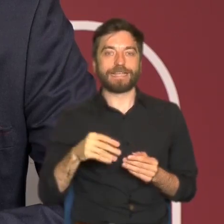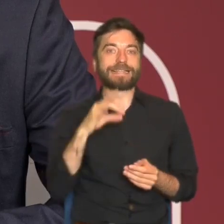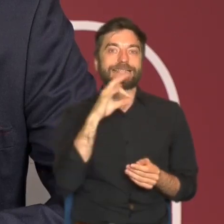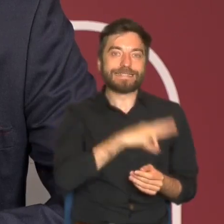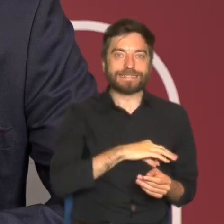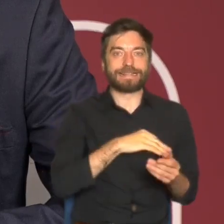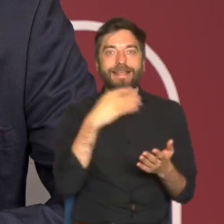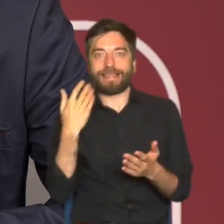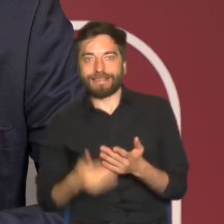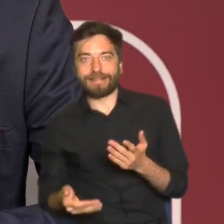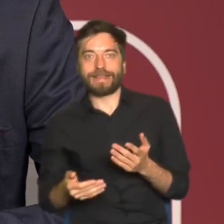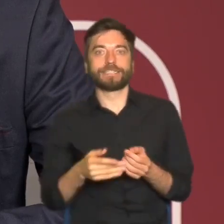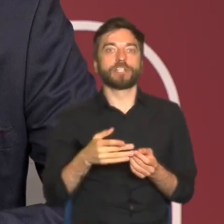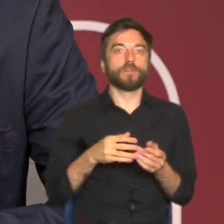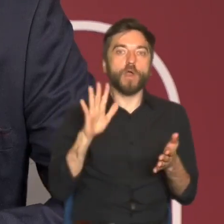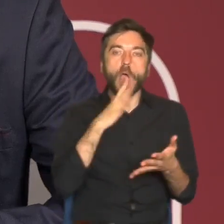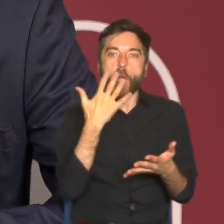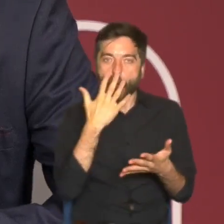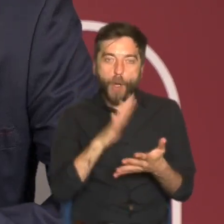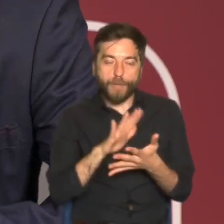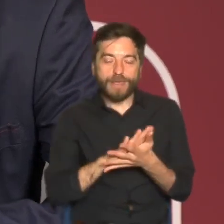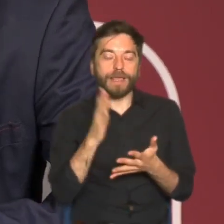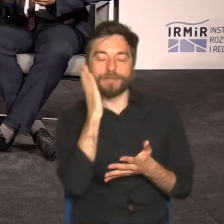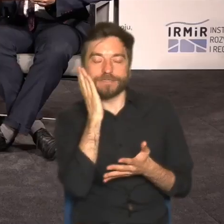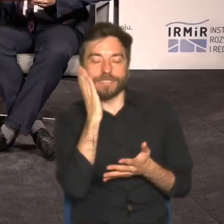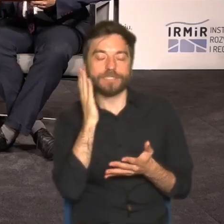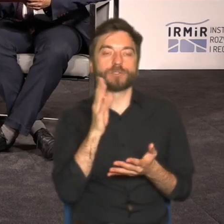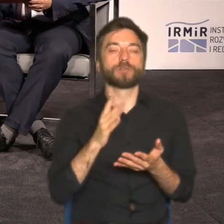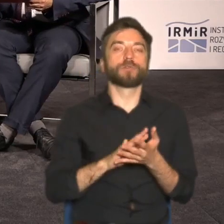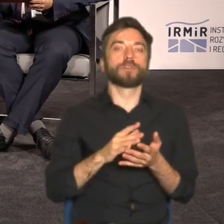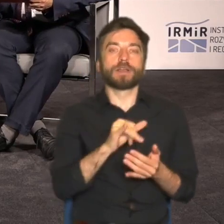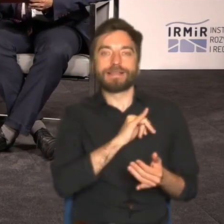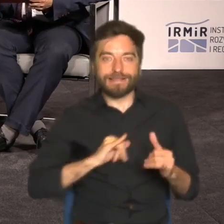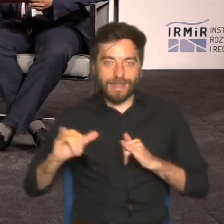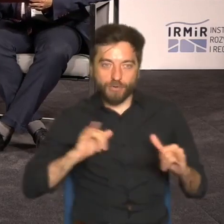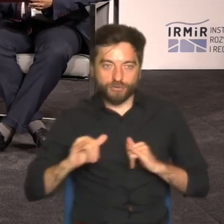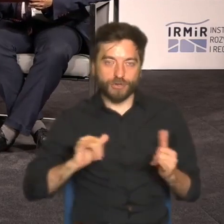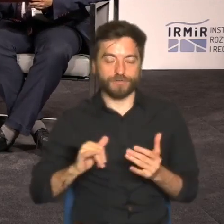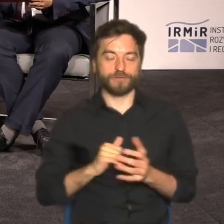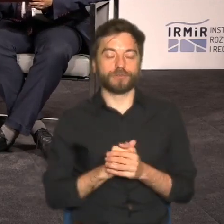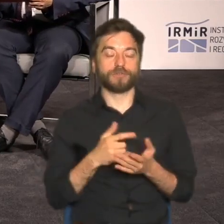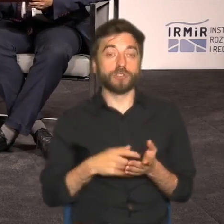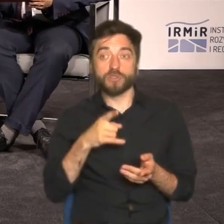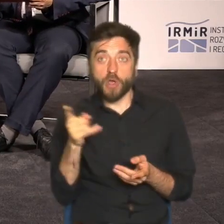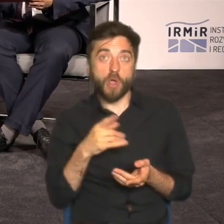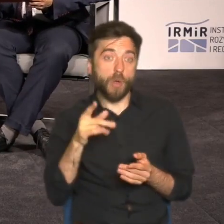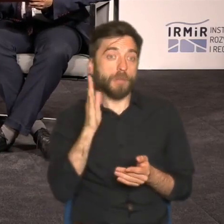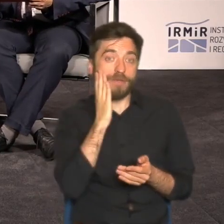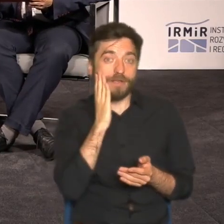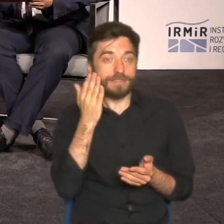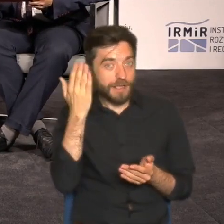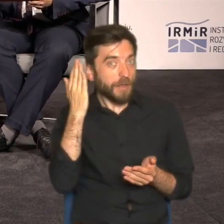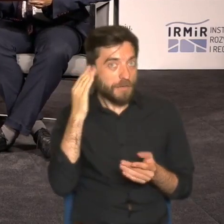suburbanizacji w opinii mieszkańców, przedmieść i samorządowców, czyli co mieszkańcy uważają na temat suburbanizacji?